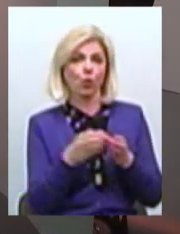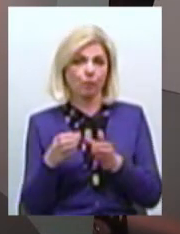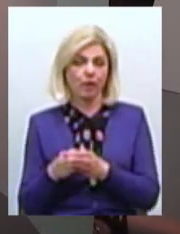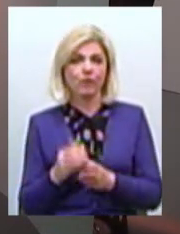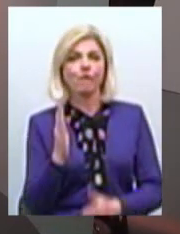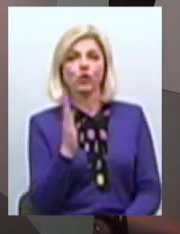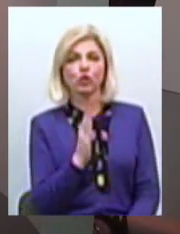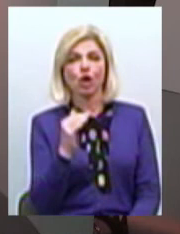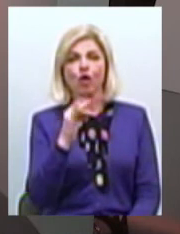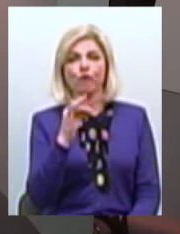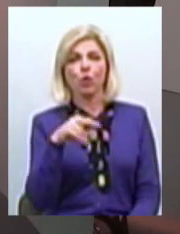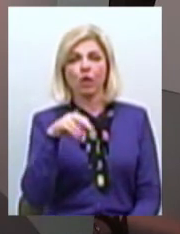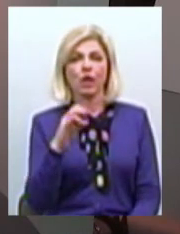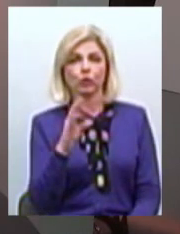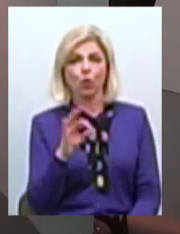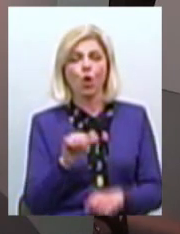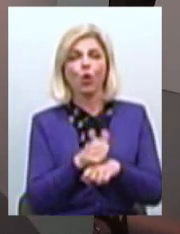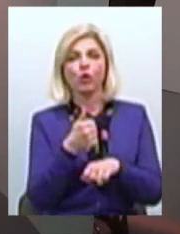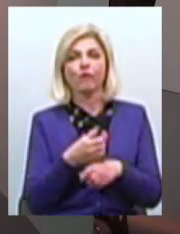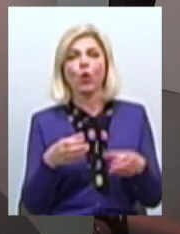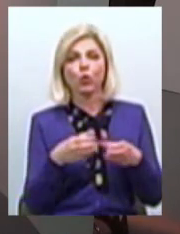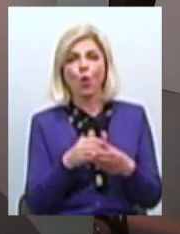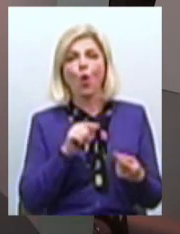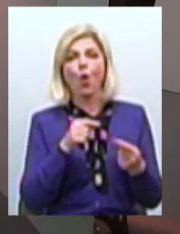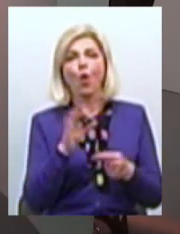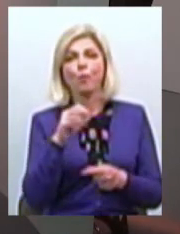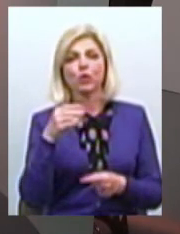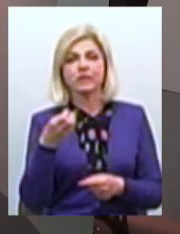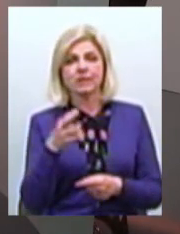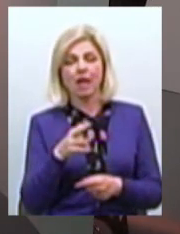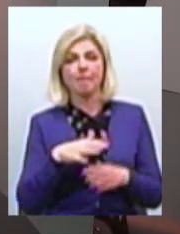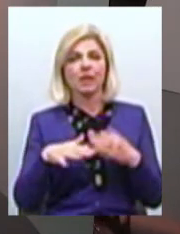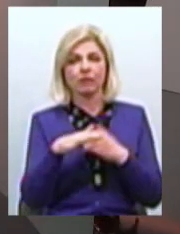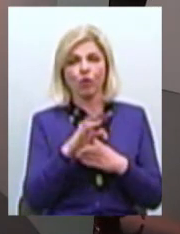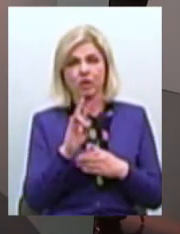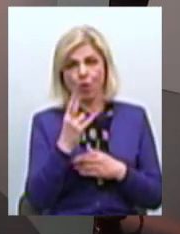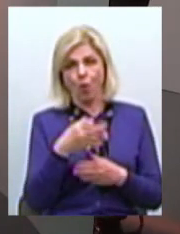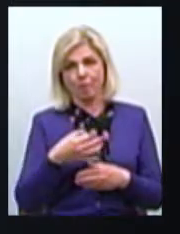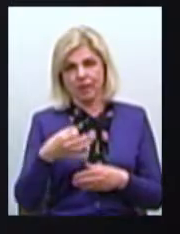Фроленко Голова групи Опозиційна платформа За життя В Миколаївській обласній раді